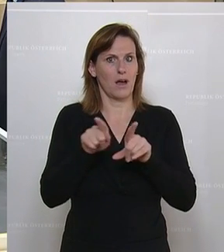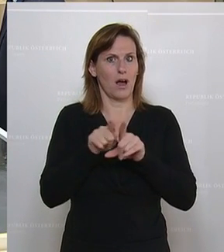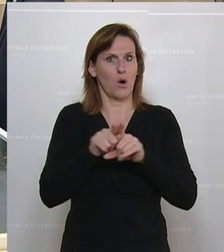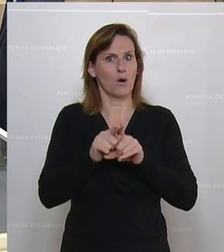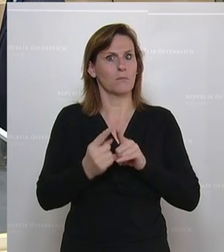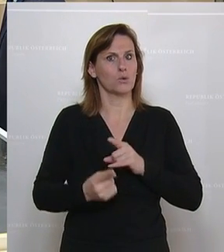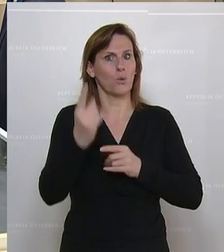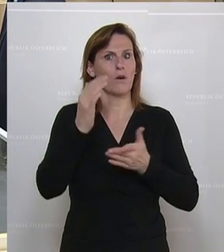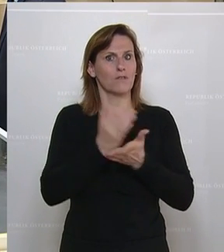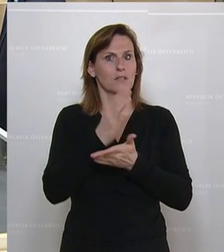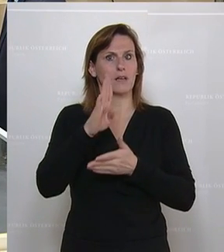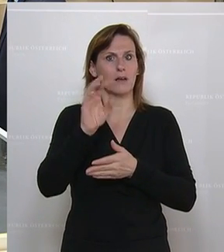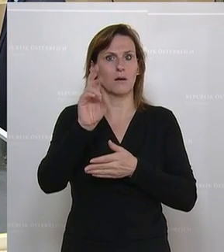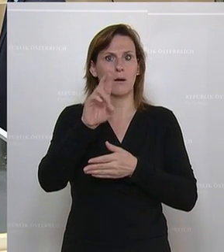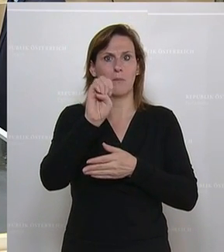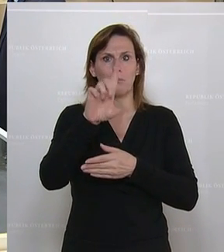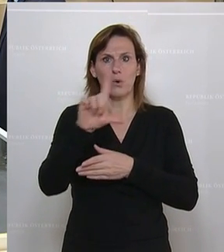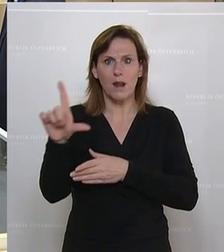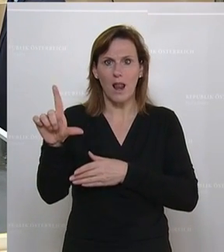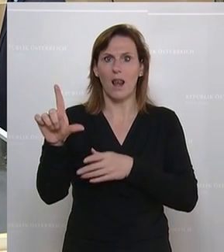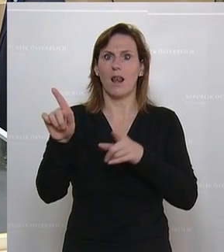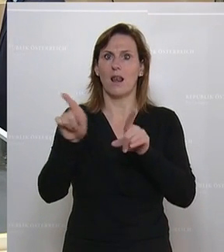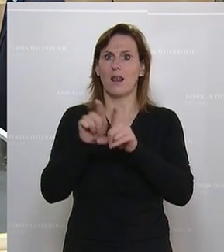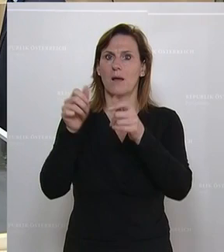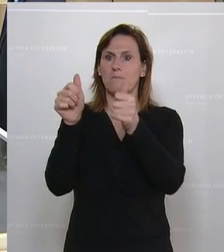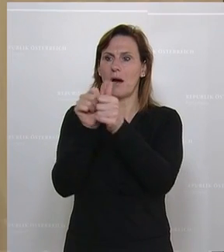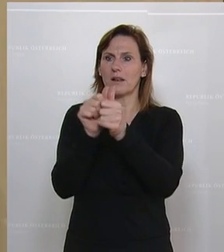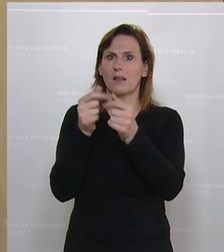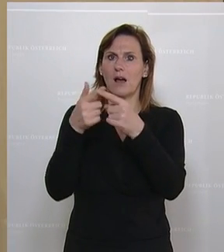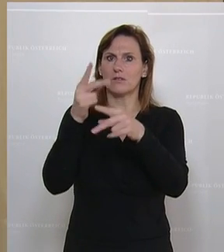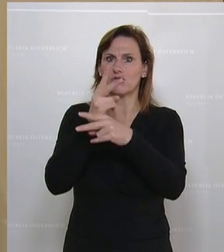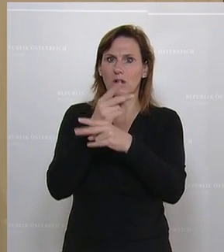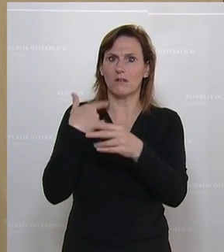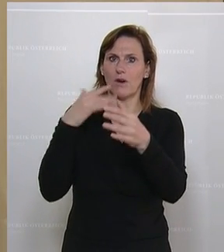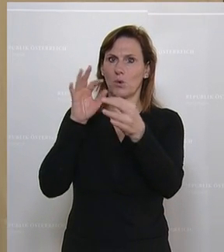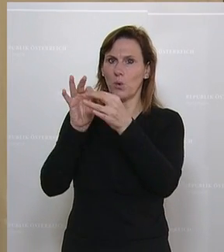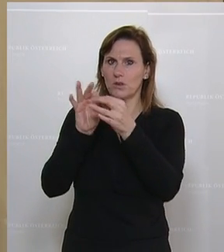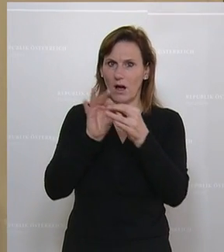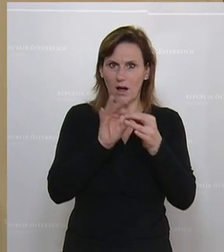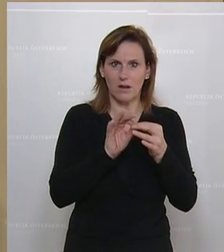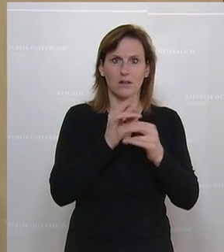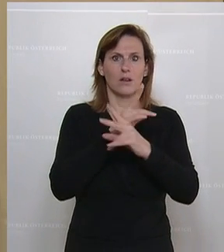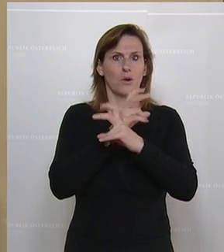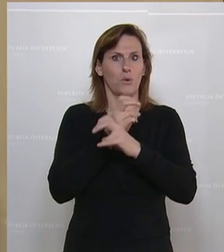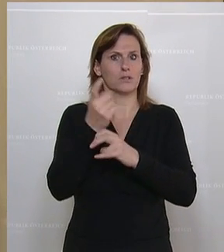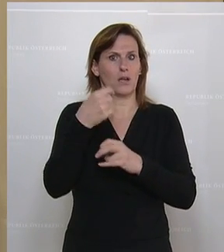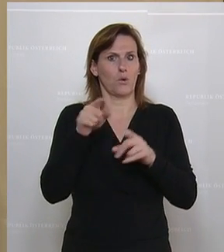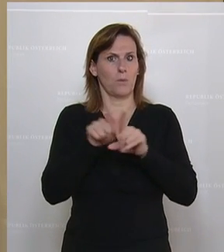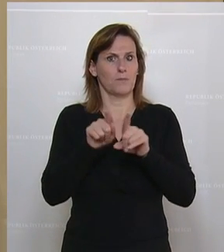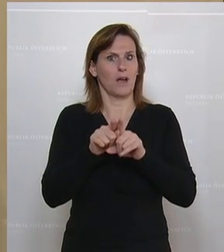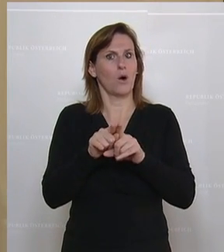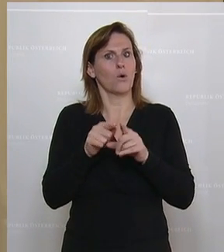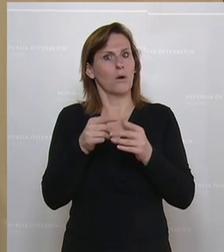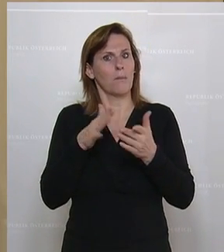dem Hohen Vertreter Borrell als auch mit Partnern in anderen Staaten Kontakt gehabt. Und Österreich wird sich in diesem Sinne